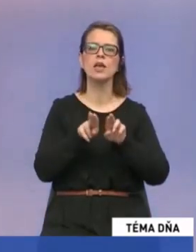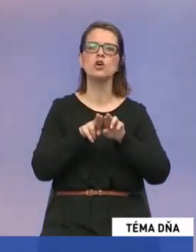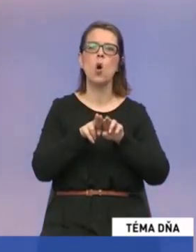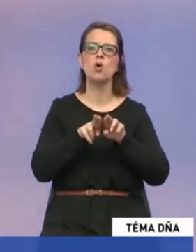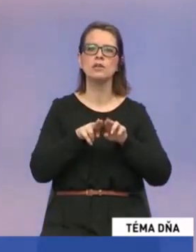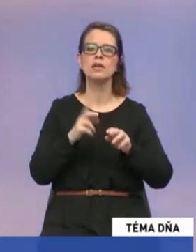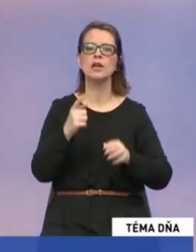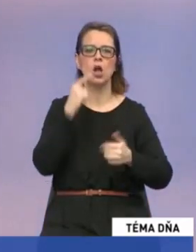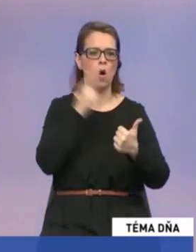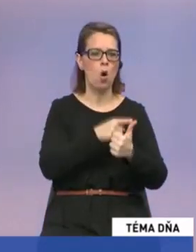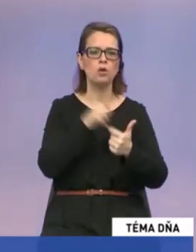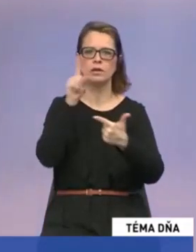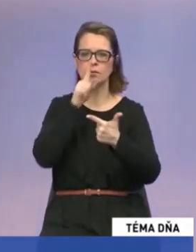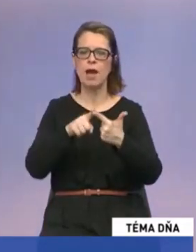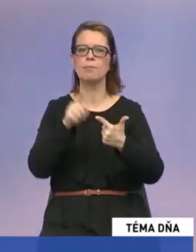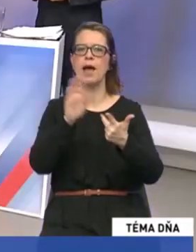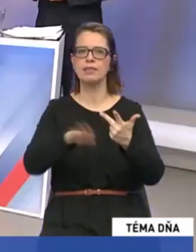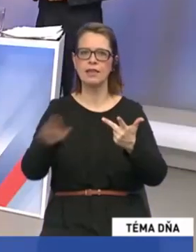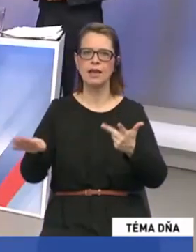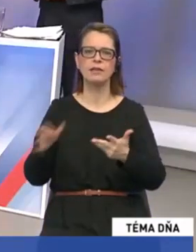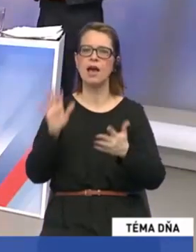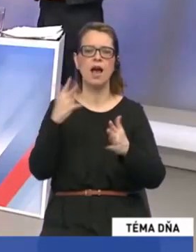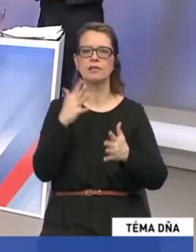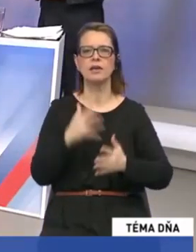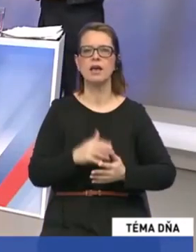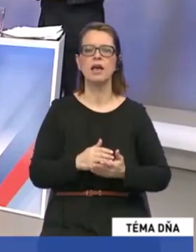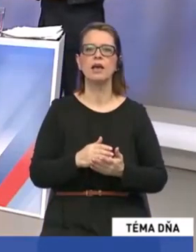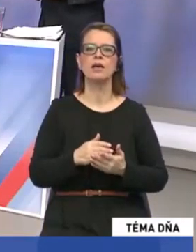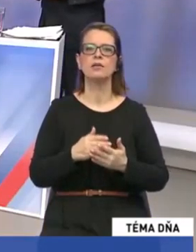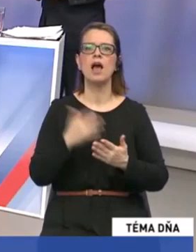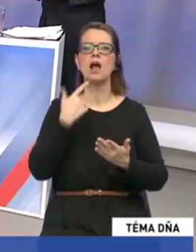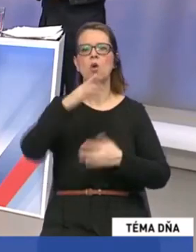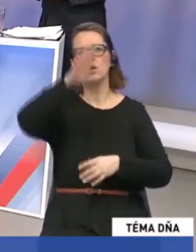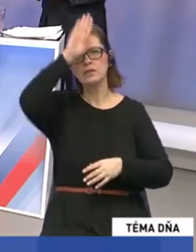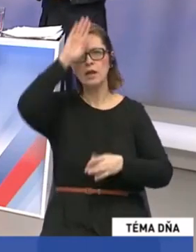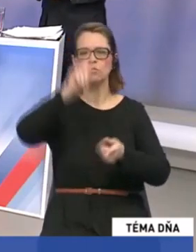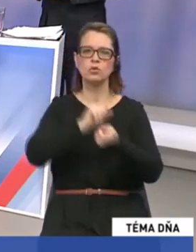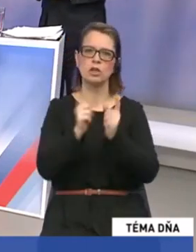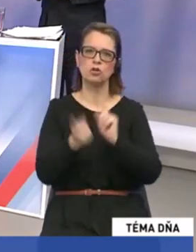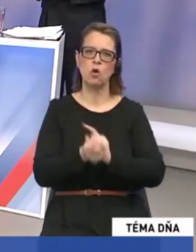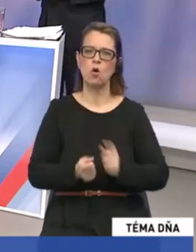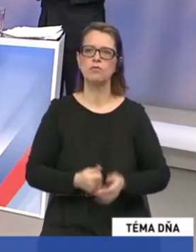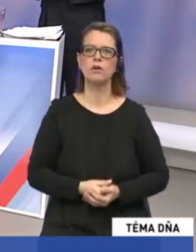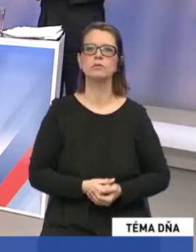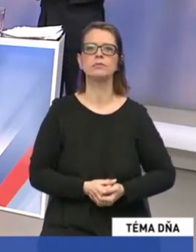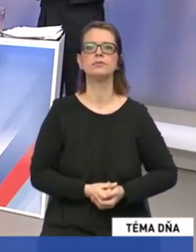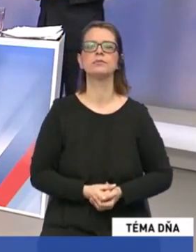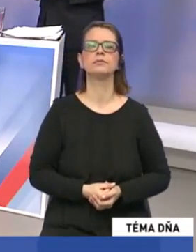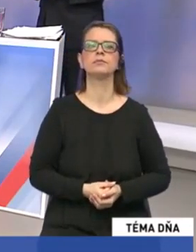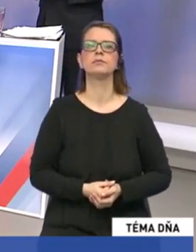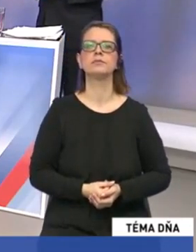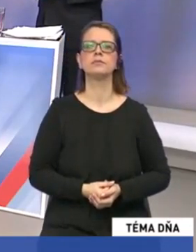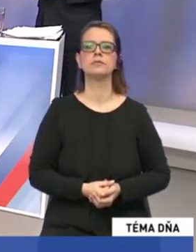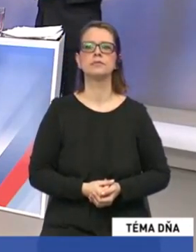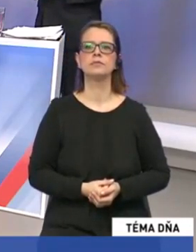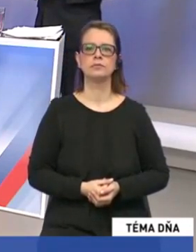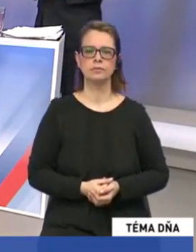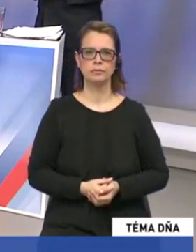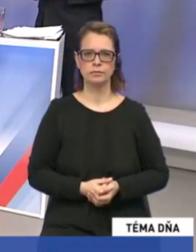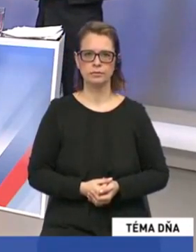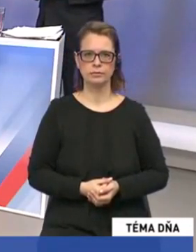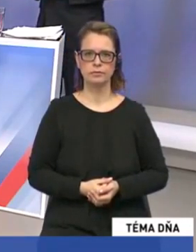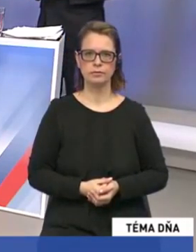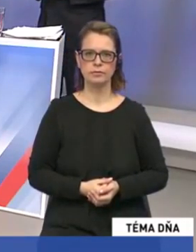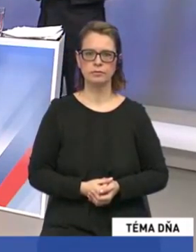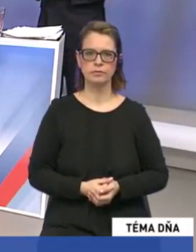otec, mama, deti a nie v podaní istambulskeho dohovoru, ktorý je teraz často... Zále by ste takéto možnosti